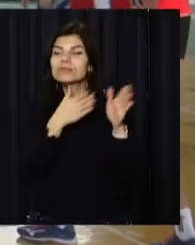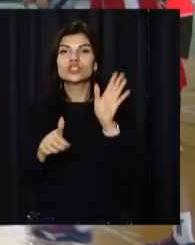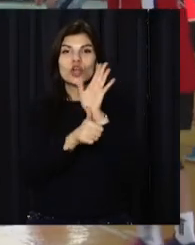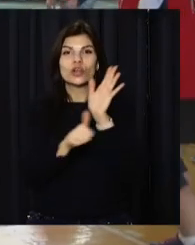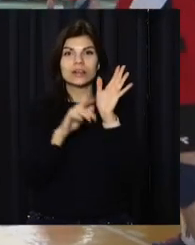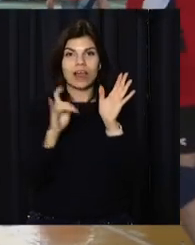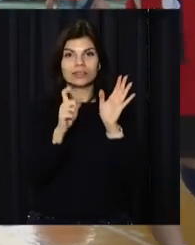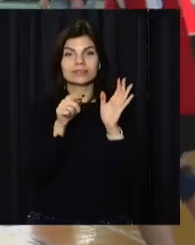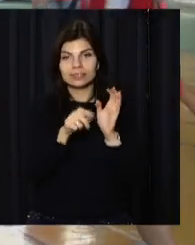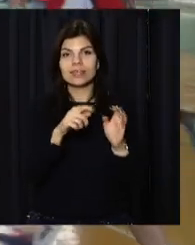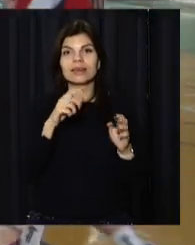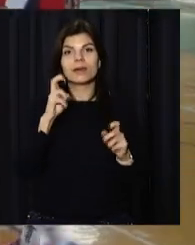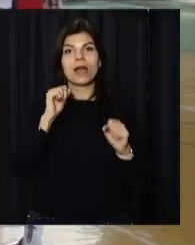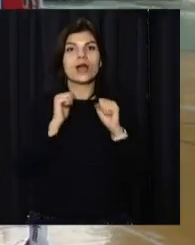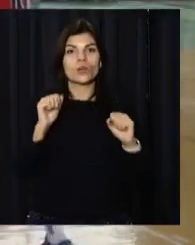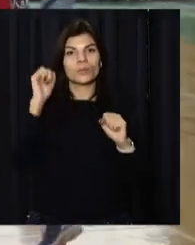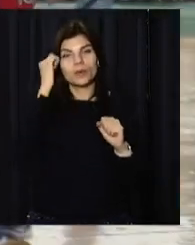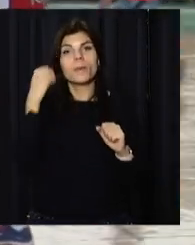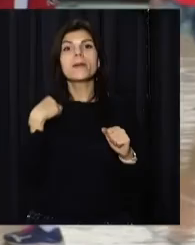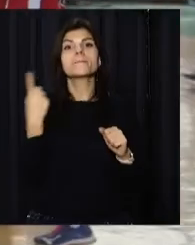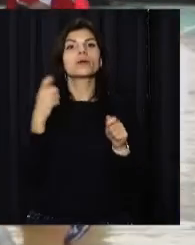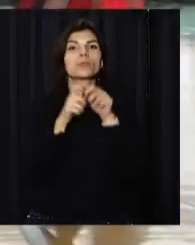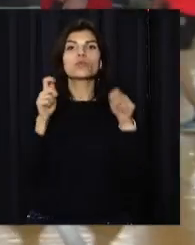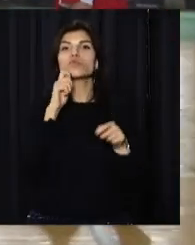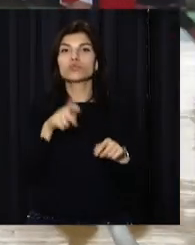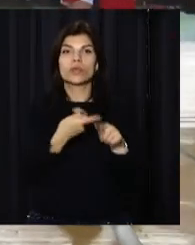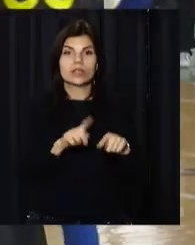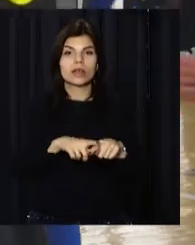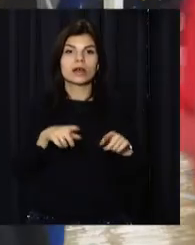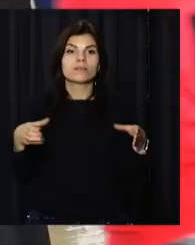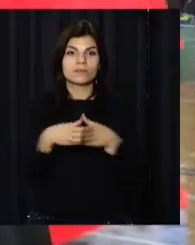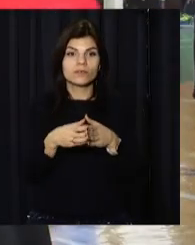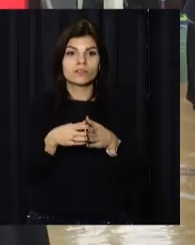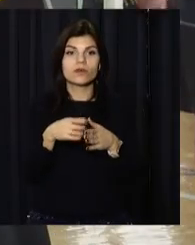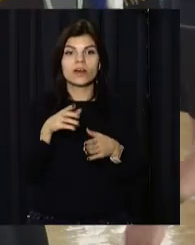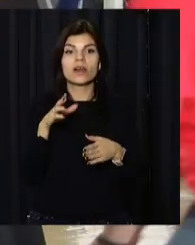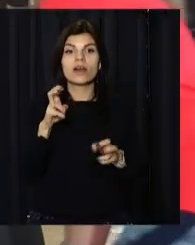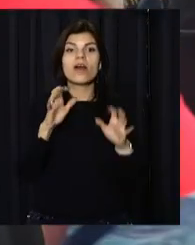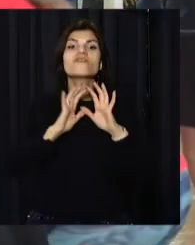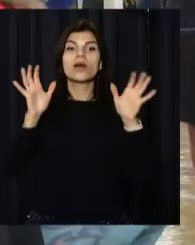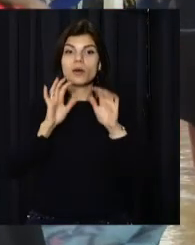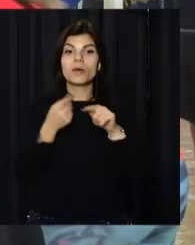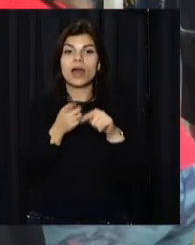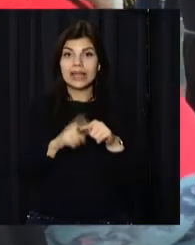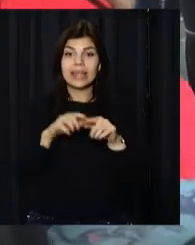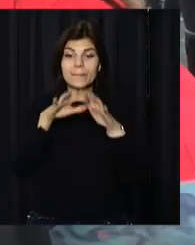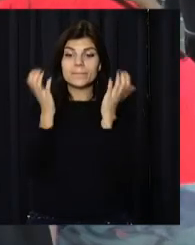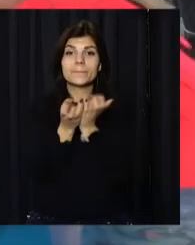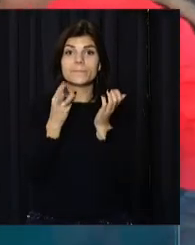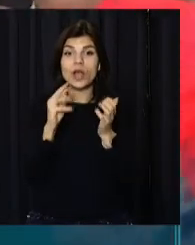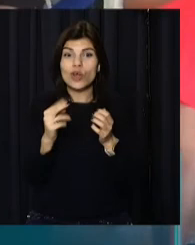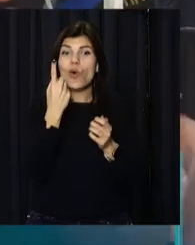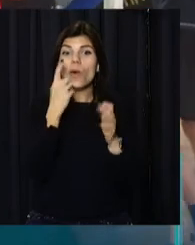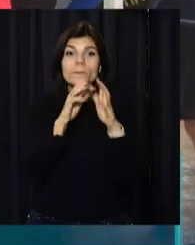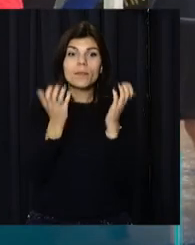сотні. Ми вперше започаткували в Україні такий турнір. Сам вид спорту волейболу – цей м'яч. Один